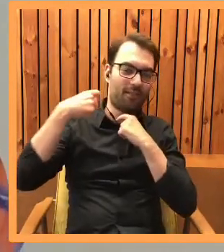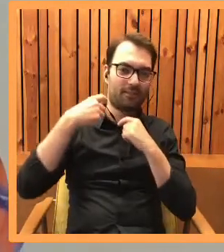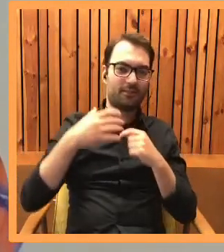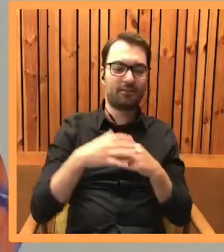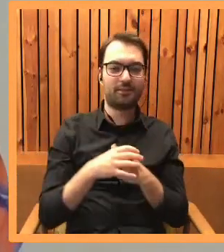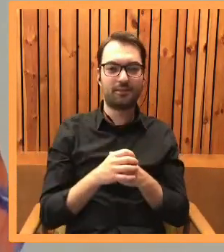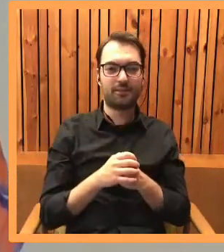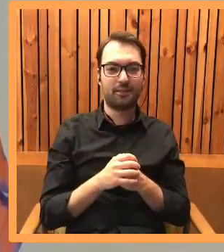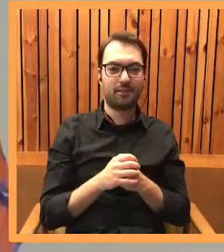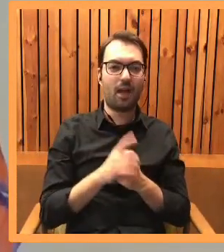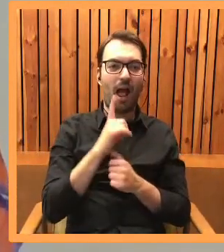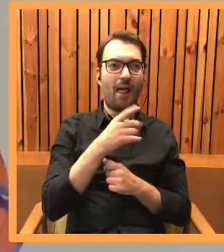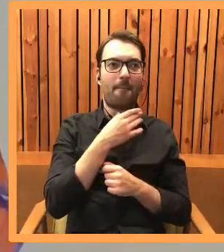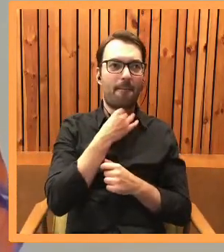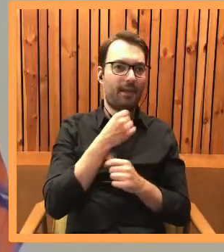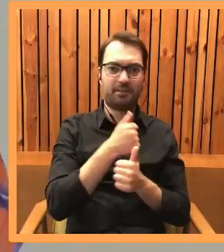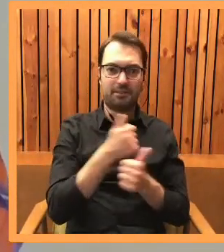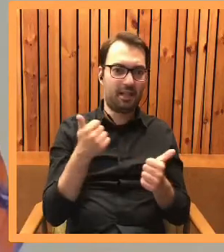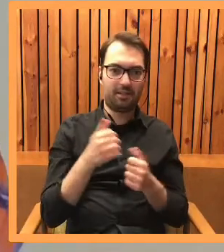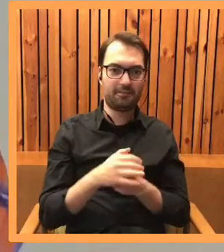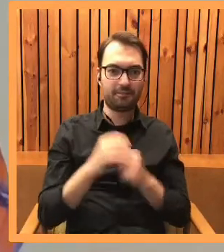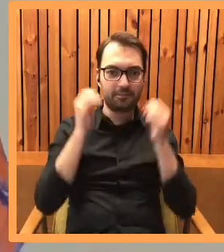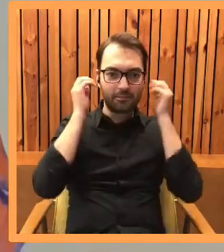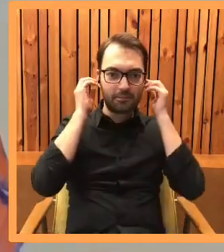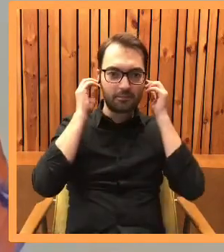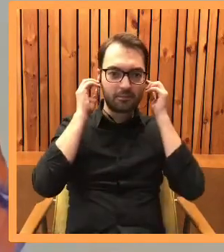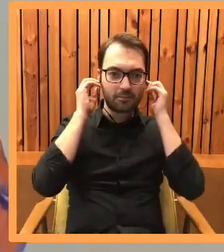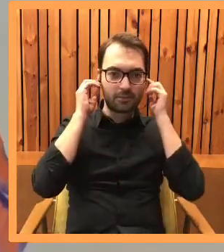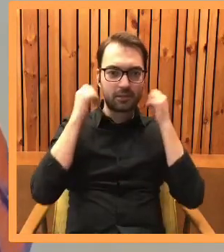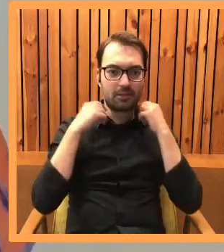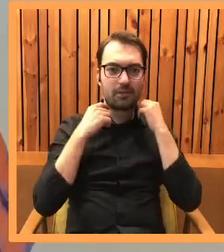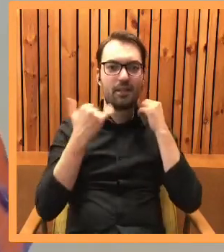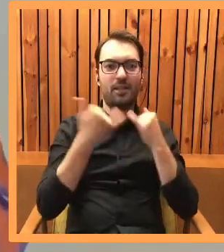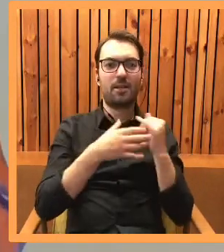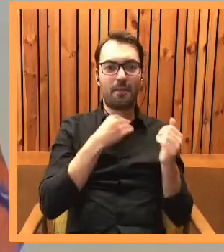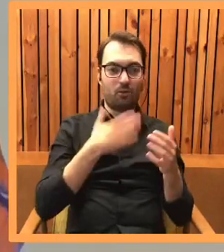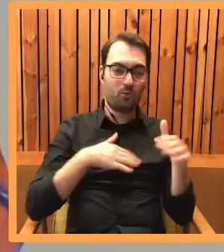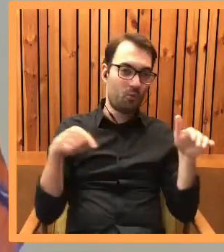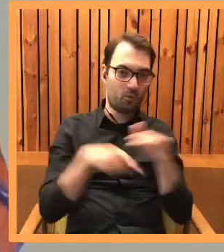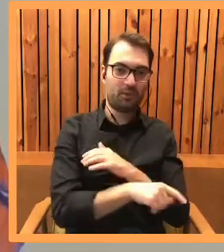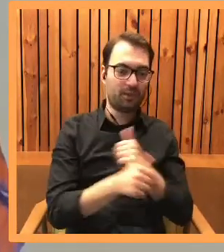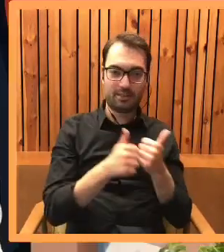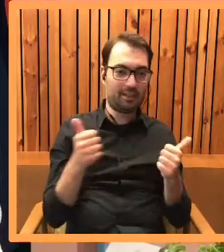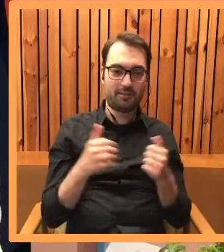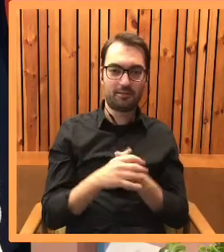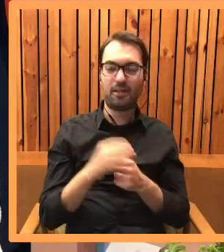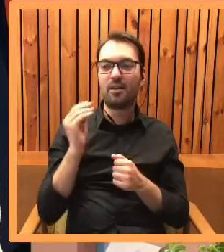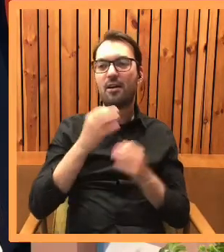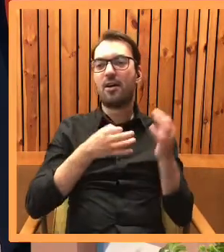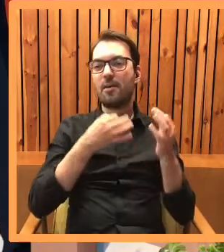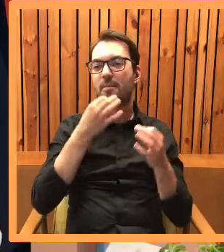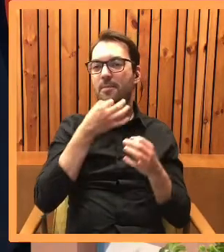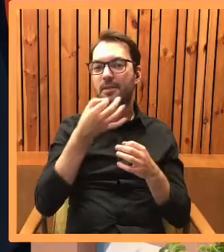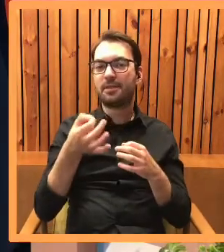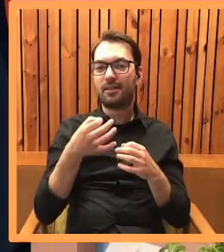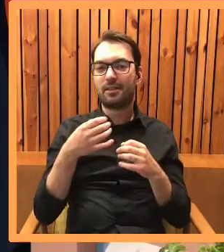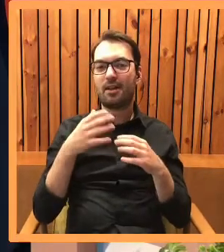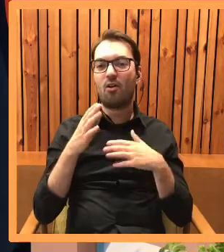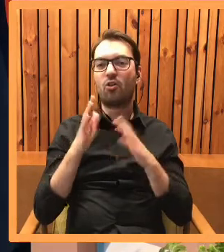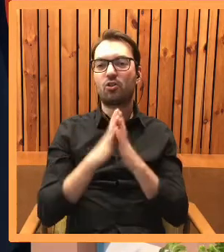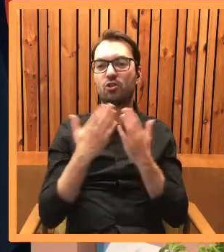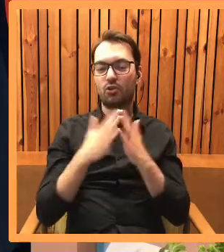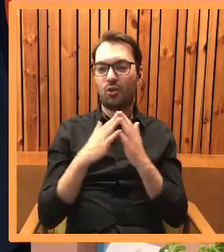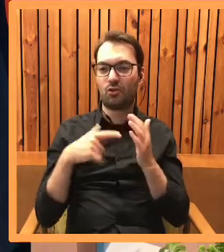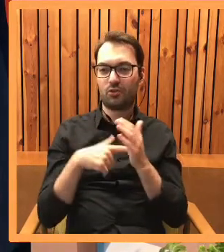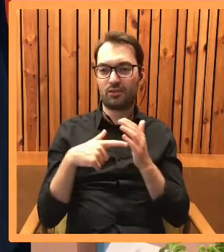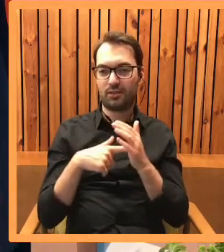Ale dla psa genialny pomysł, jeżeli ten pies ma skłonność do ucieczek. Powiedzmy też trochę o samej konstrukcji książki Ja